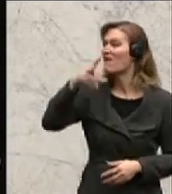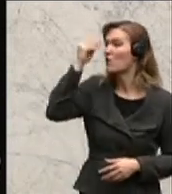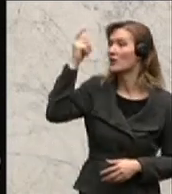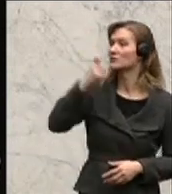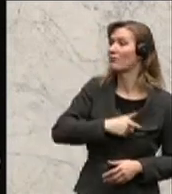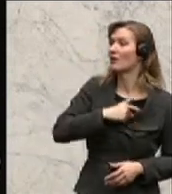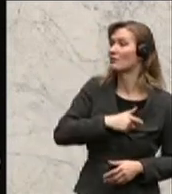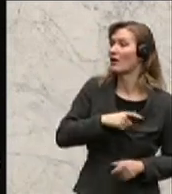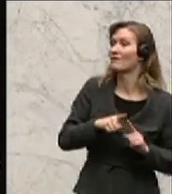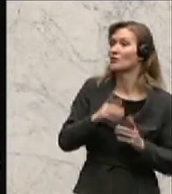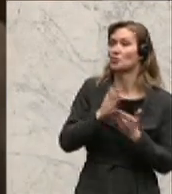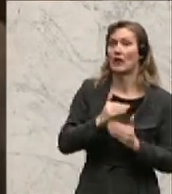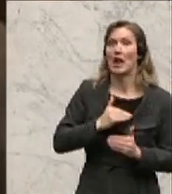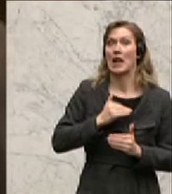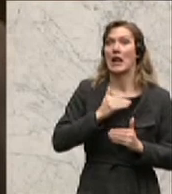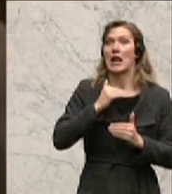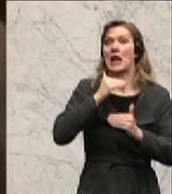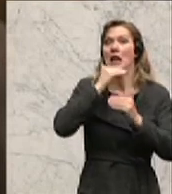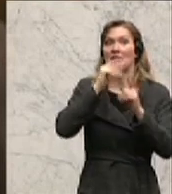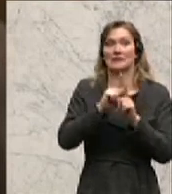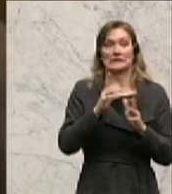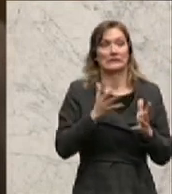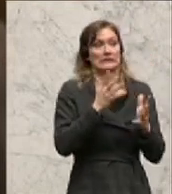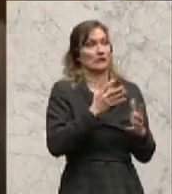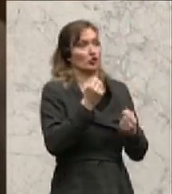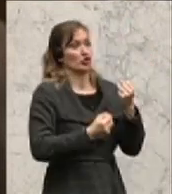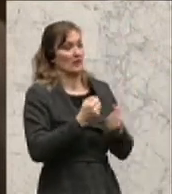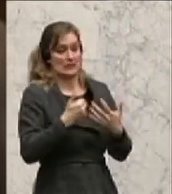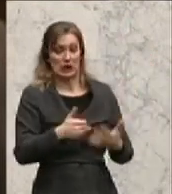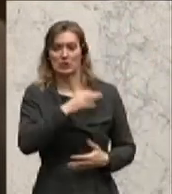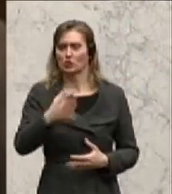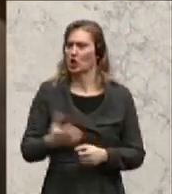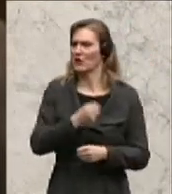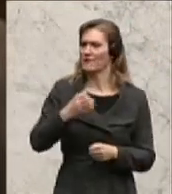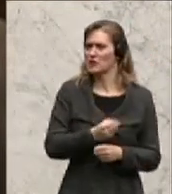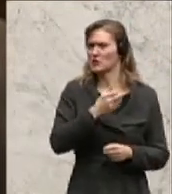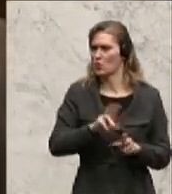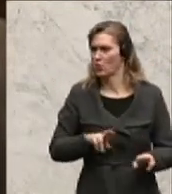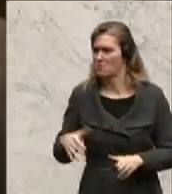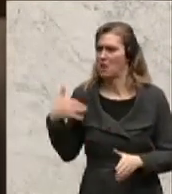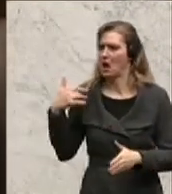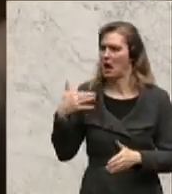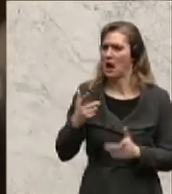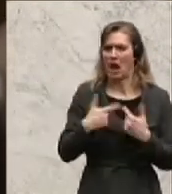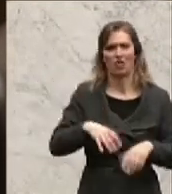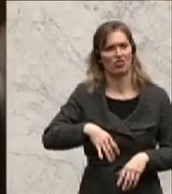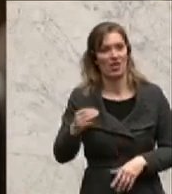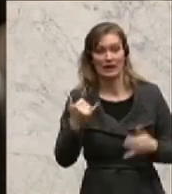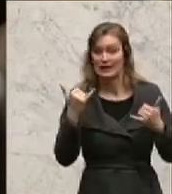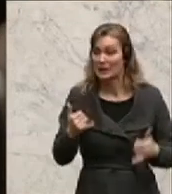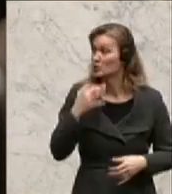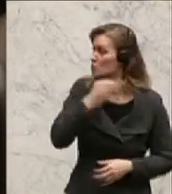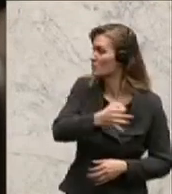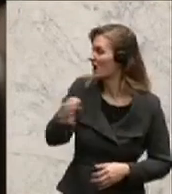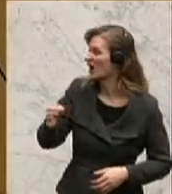das Wasser bis zum Hals steht, weil sie es gewohnt war, 60% und mehr zu haben im Südtiroler Landtag und derzeit bei Umfragen